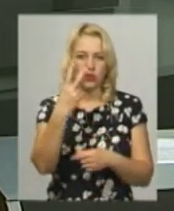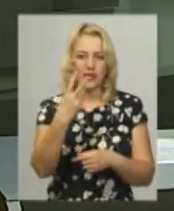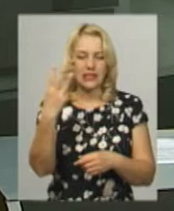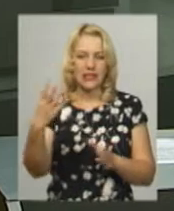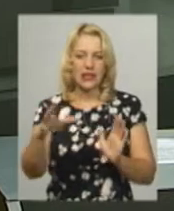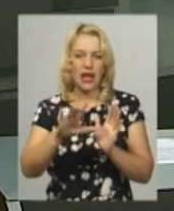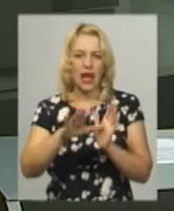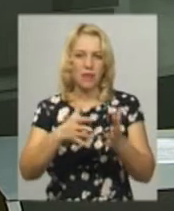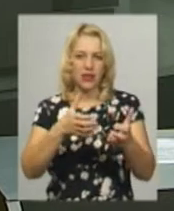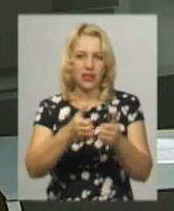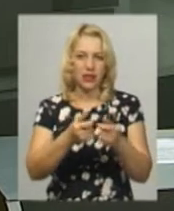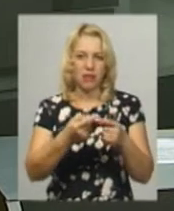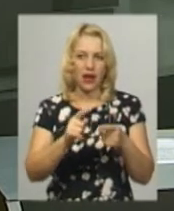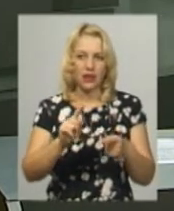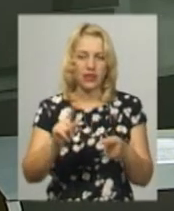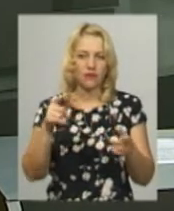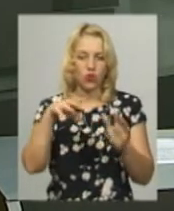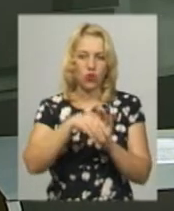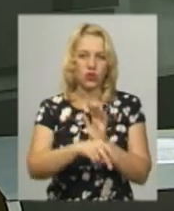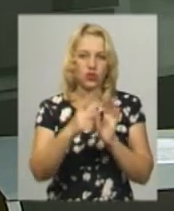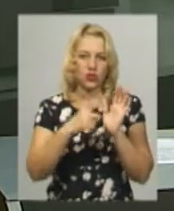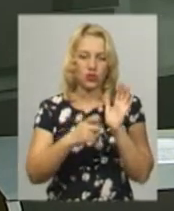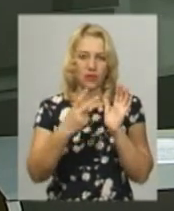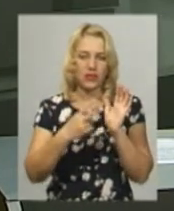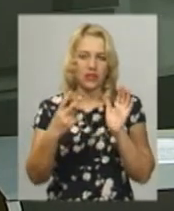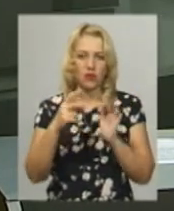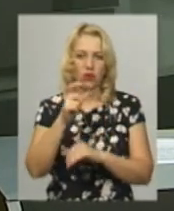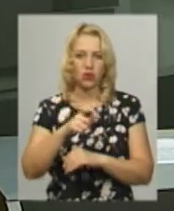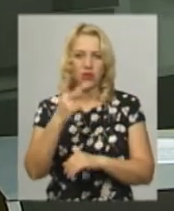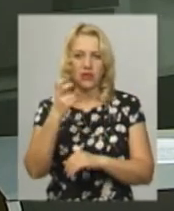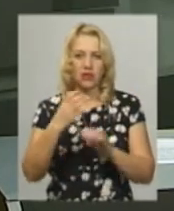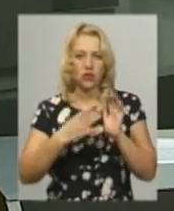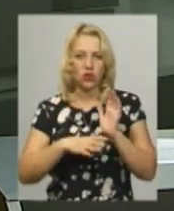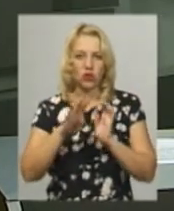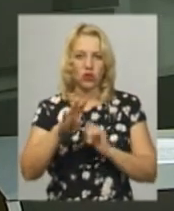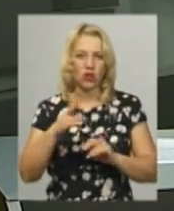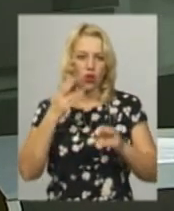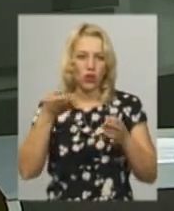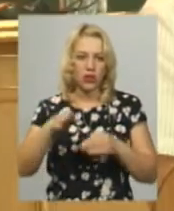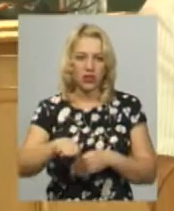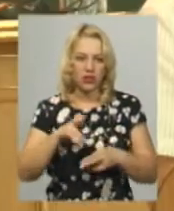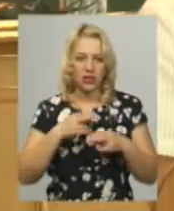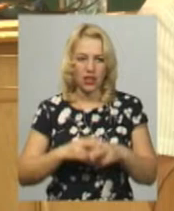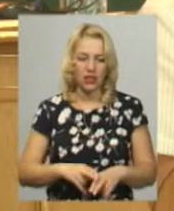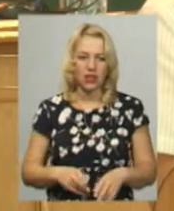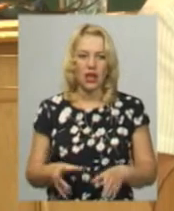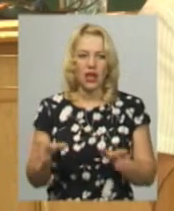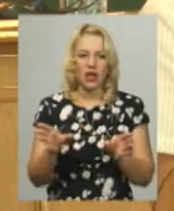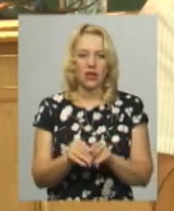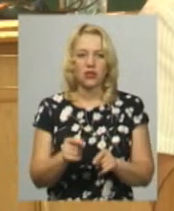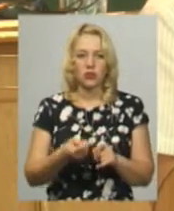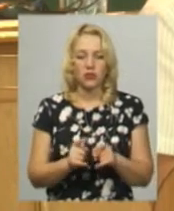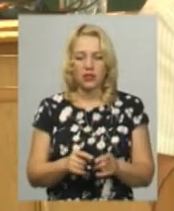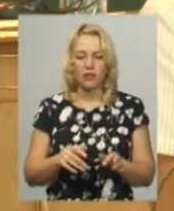бригади, куди входить 632 особи та 294 одиниці техніки. Разом з тим, у споді